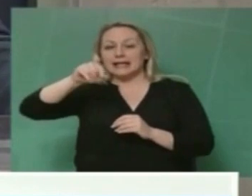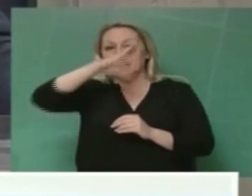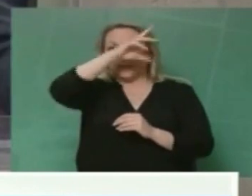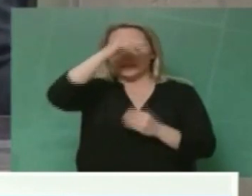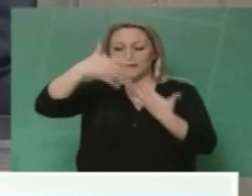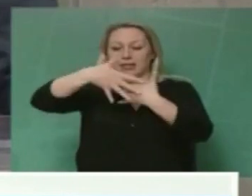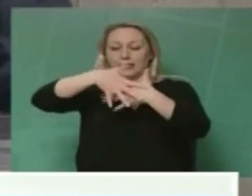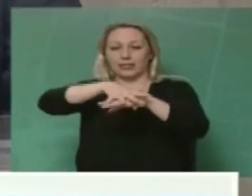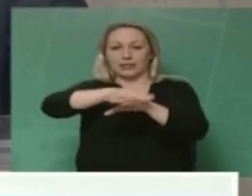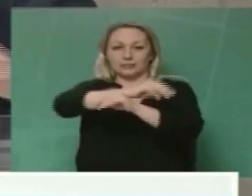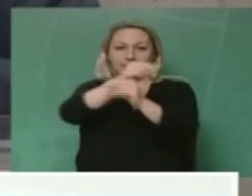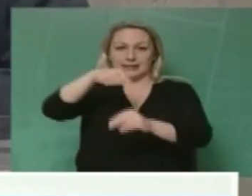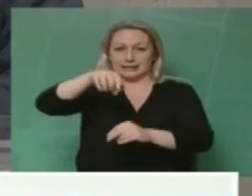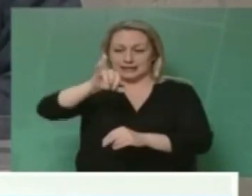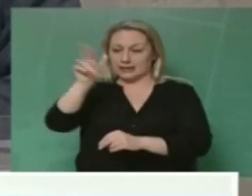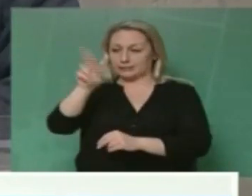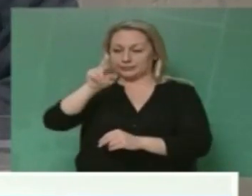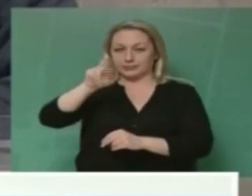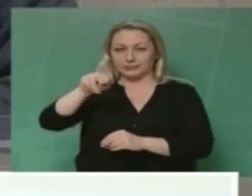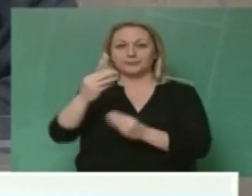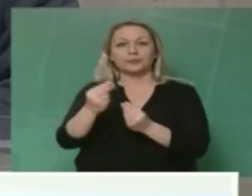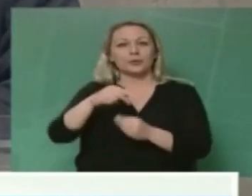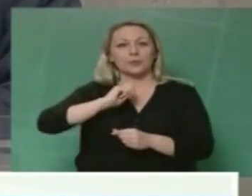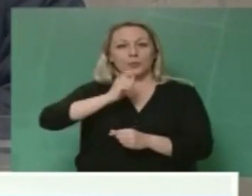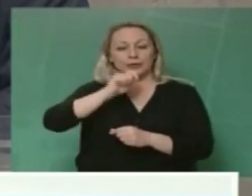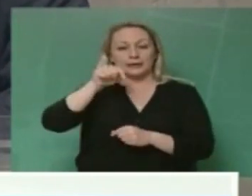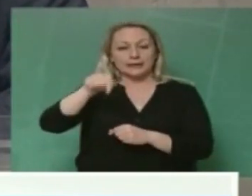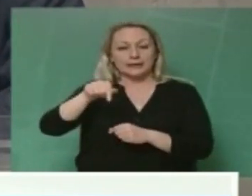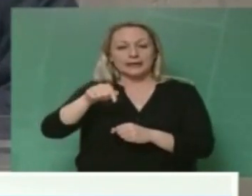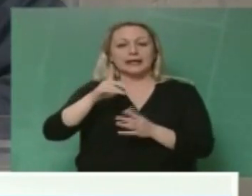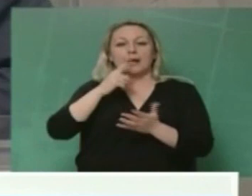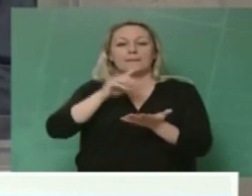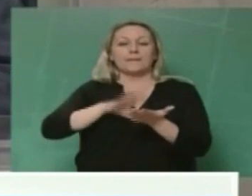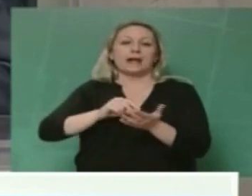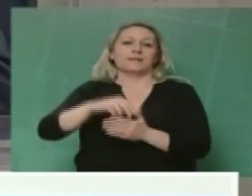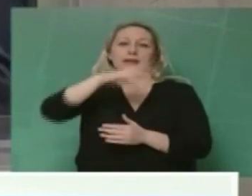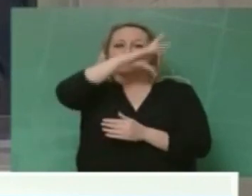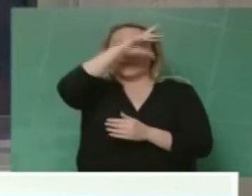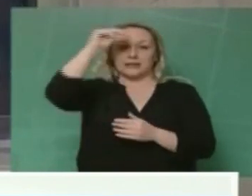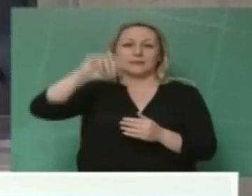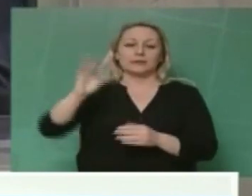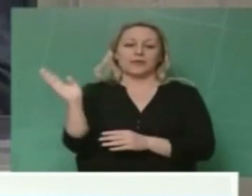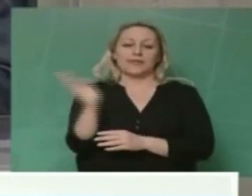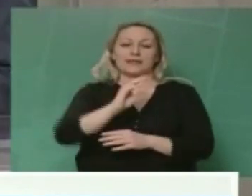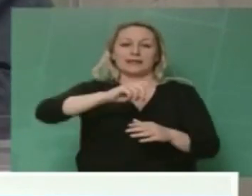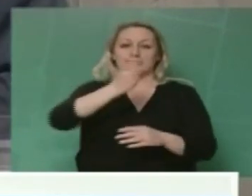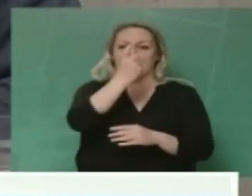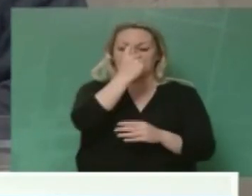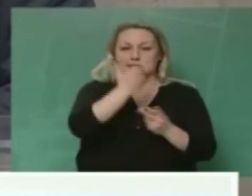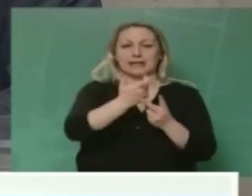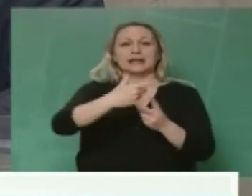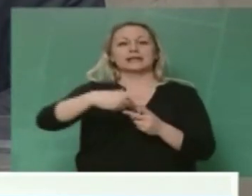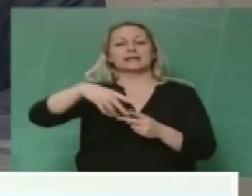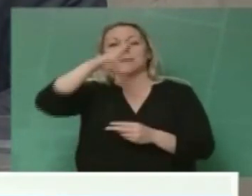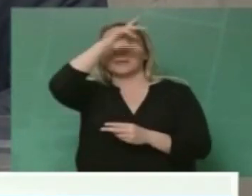πανεπιστήμια με αφορμή λοιπόν αυτή την πολιτική η οποία εξελίσσεται με το Πανεπιστήμιο Δυτικής Αττικής, το Πανεπιστήμιο Θεσσαλίας, το Πανεπιστήμιο Ιωαννίνων